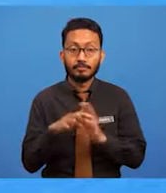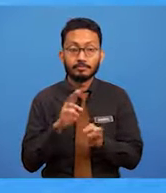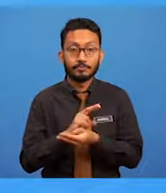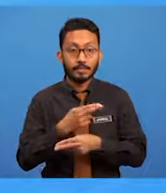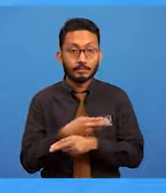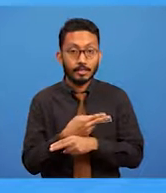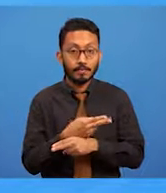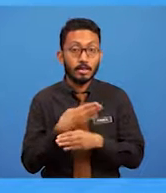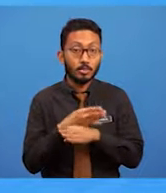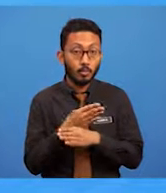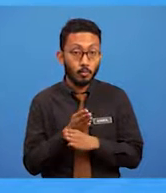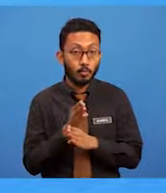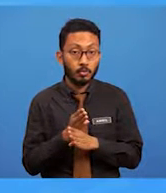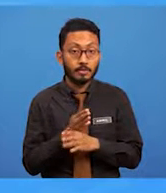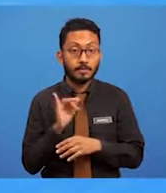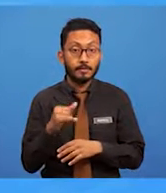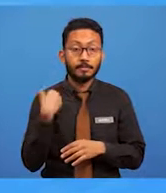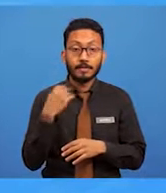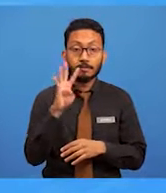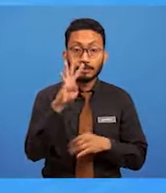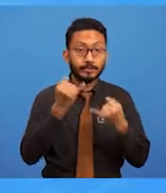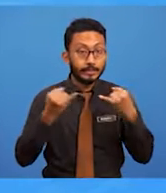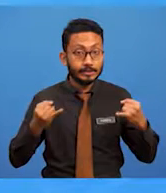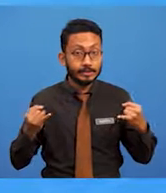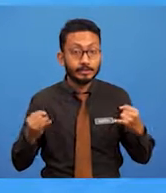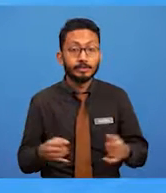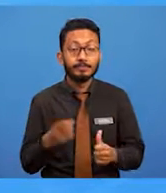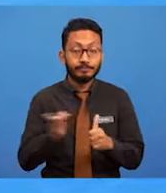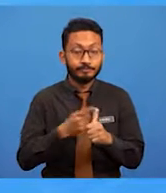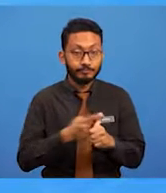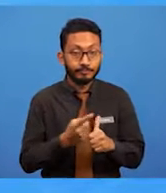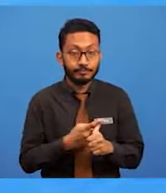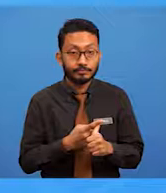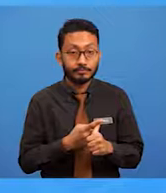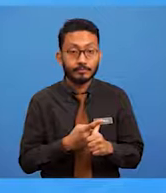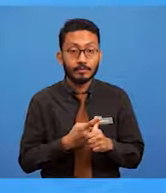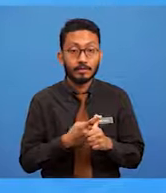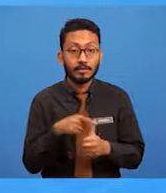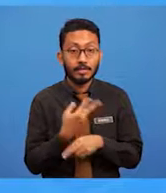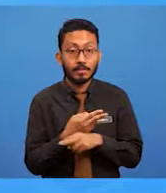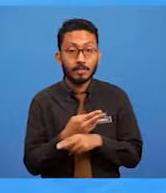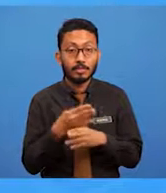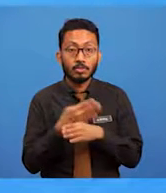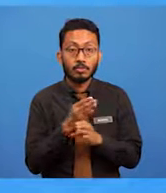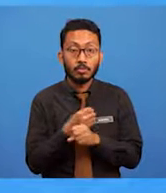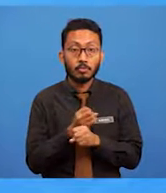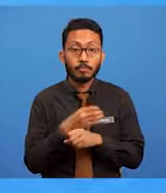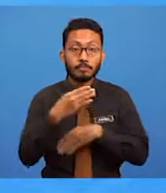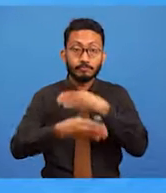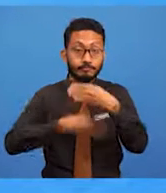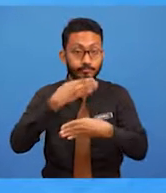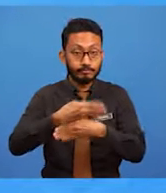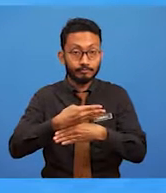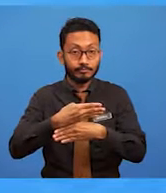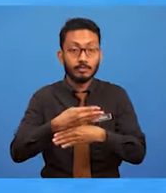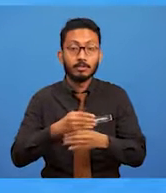empat arahan kerja. Yang pertama adalah reka bentuk pembungkusan. Yang